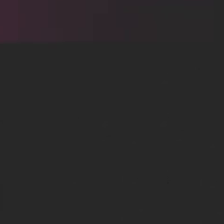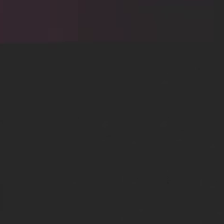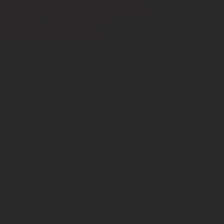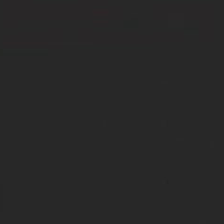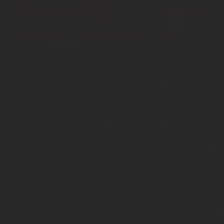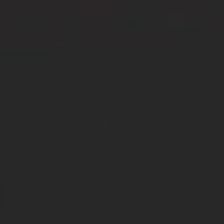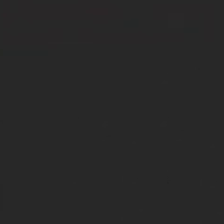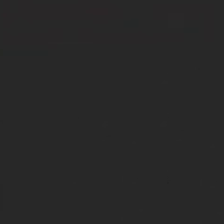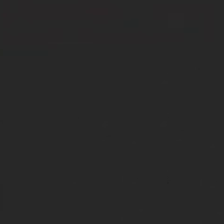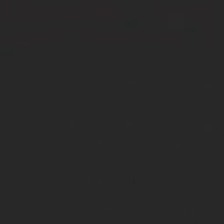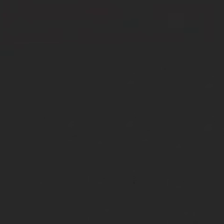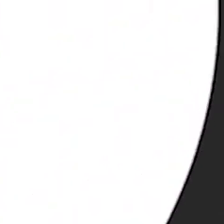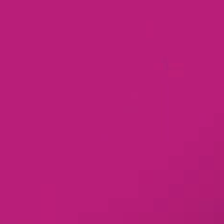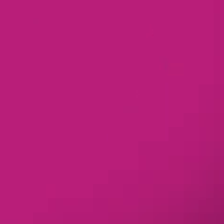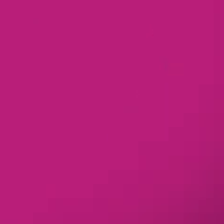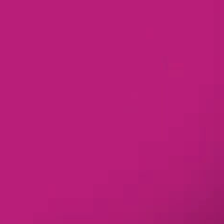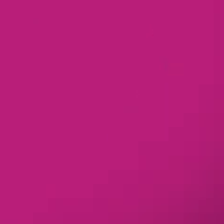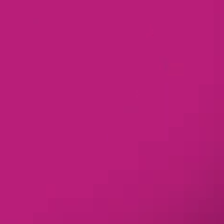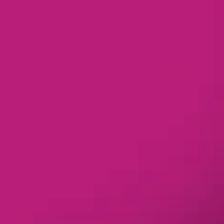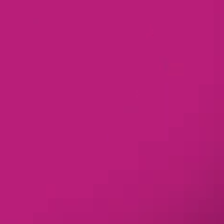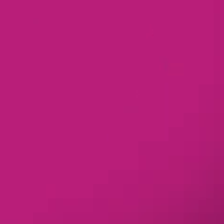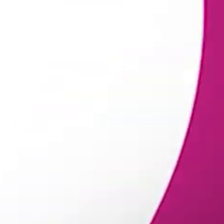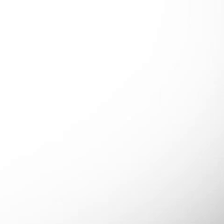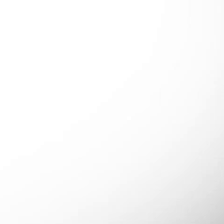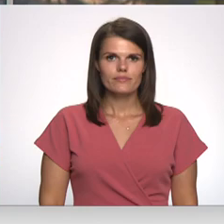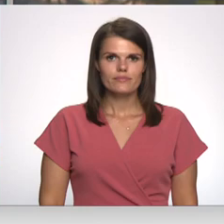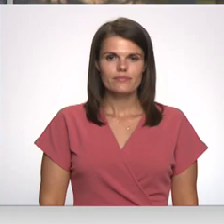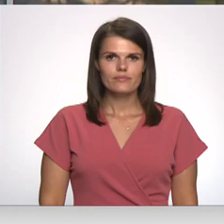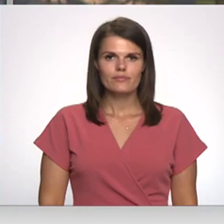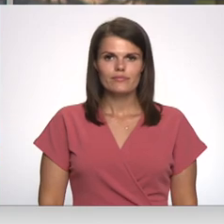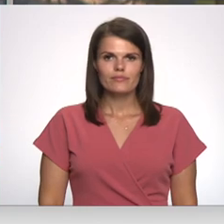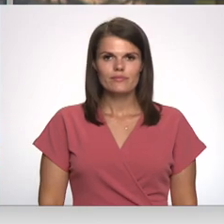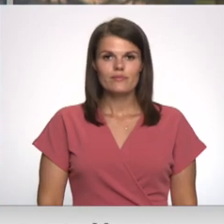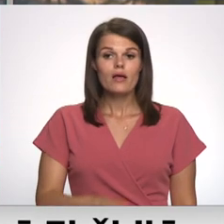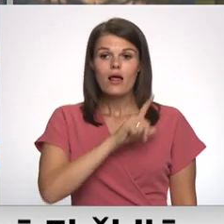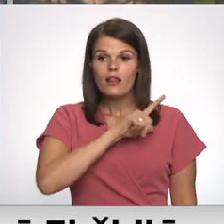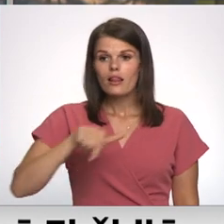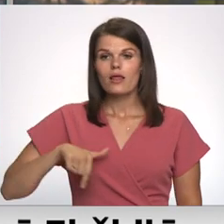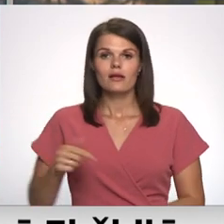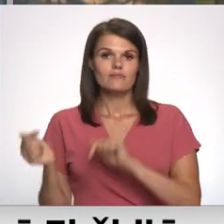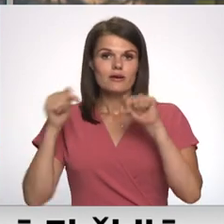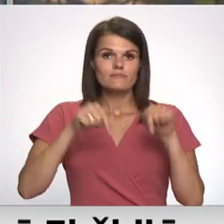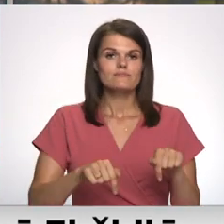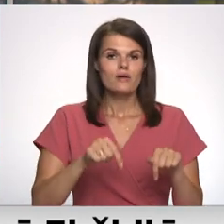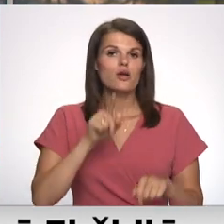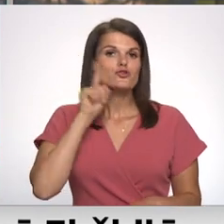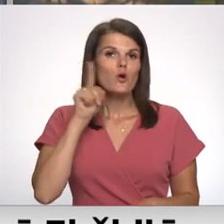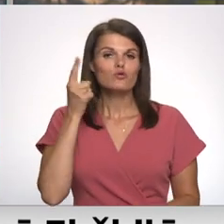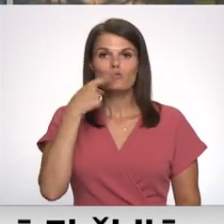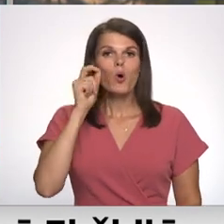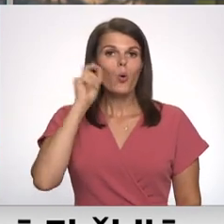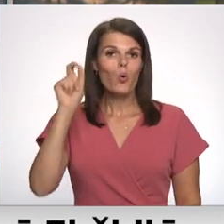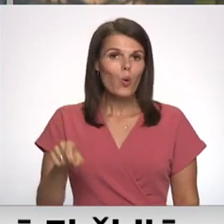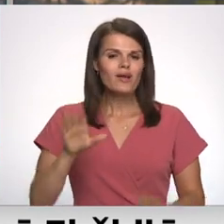Re! Viss ēters ir te! Latvijā ieradušies jaunieši no Ukrainas